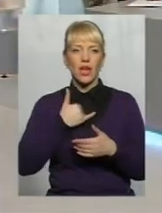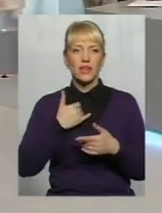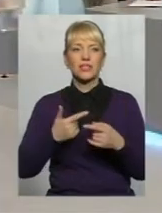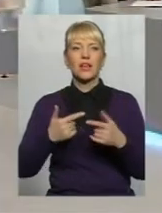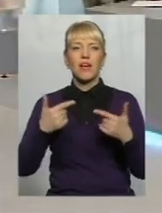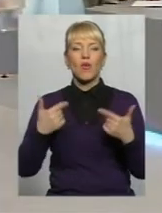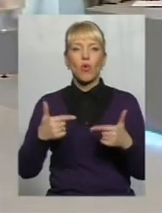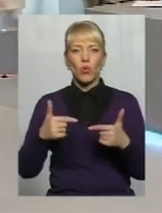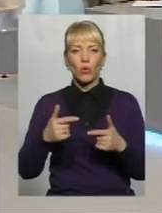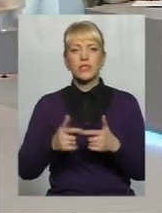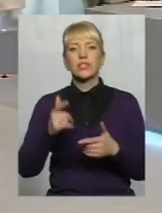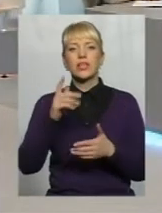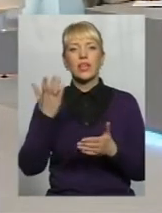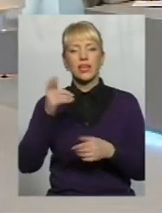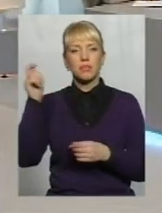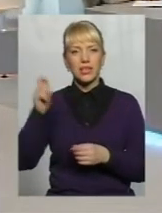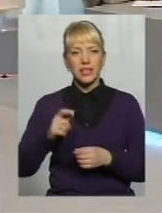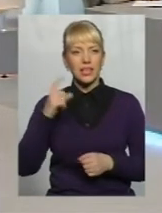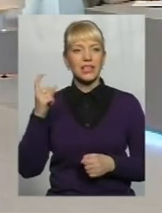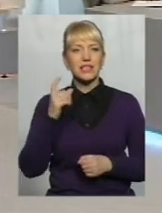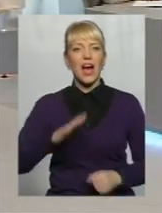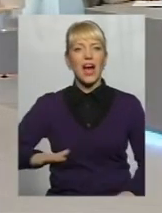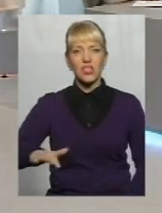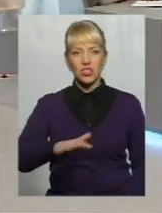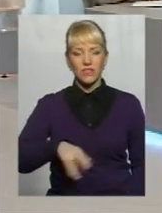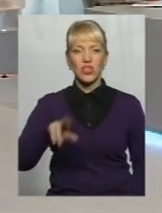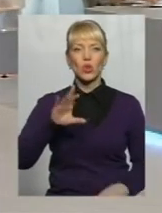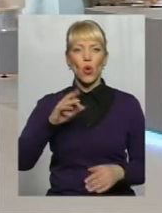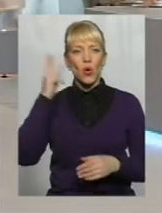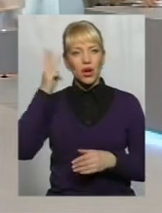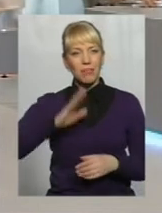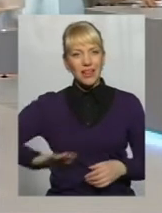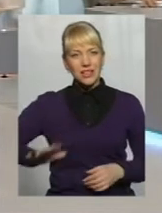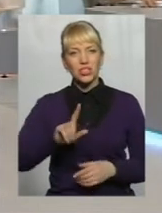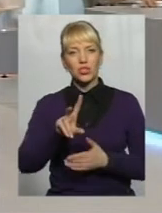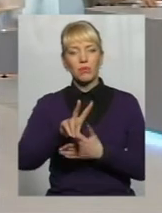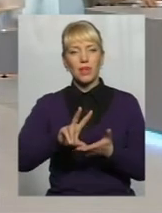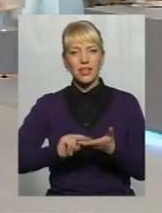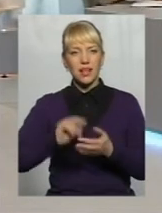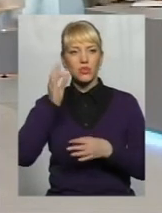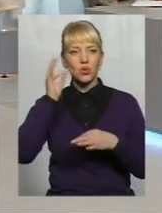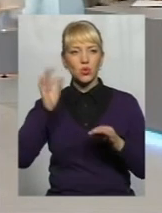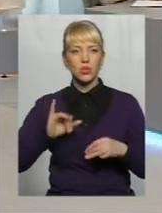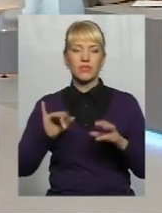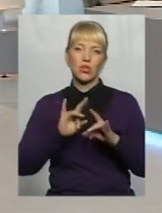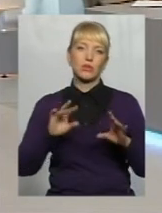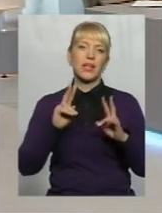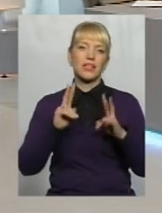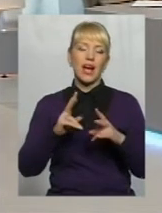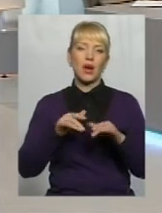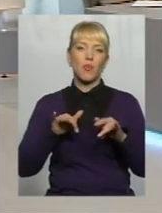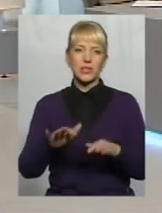які приїхали із Харківщини до Хмельниччини, аби перейняти досвід І розповісти, як процеси